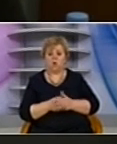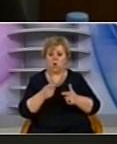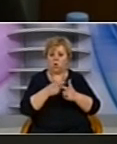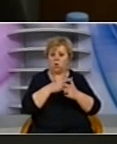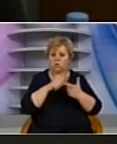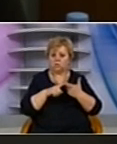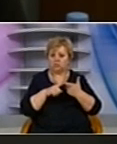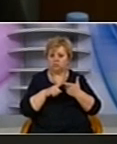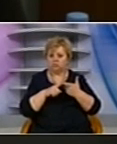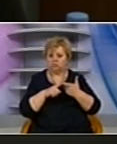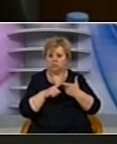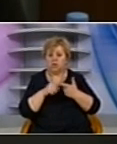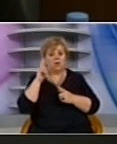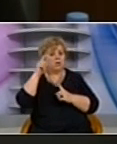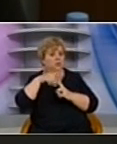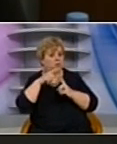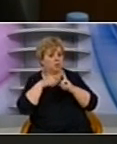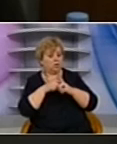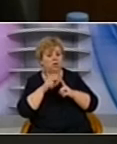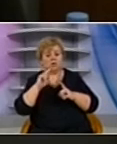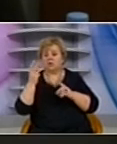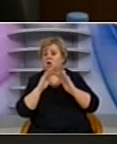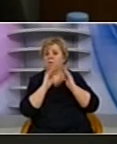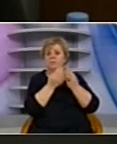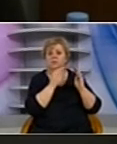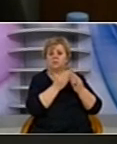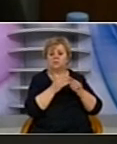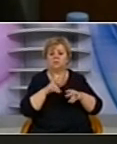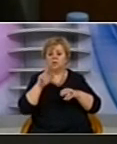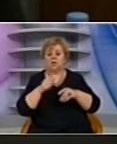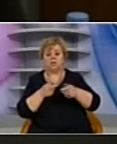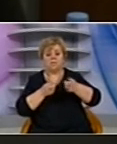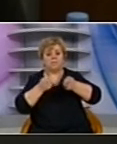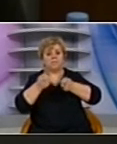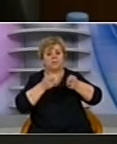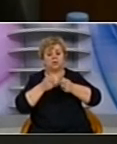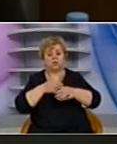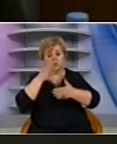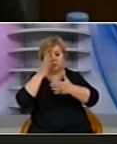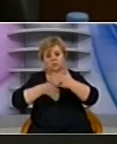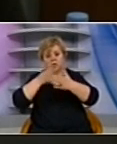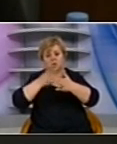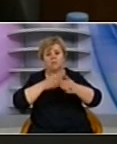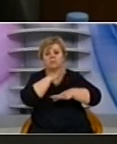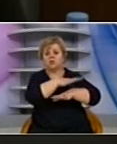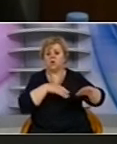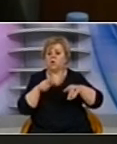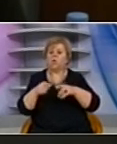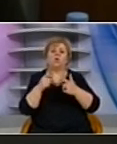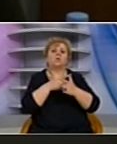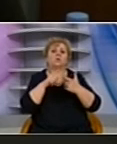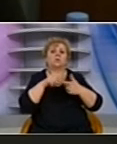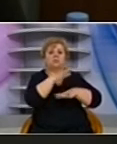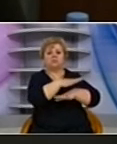definojnë se jo vetëm rëtëkëja, por edhe organit të tjera do të jenë në mbiqshyrën realit të këvendit, ose kjo këvend do t'a